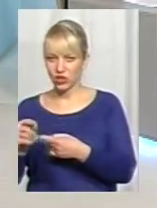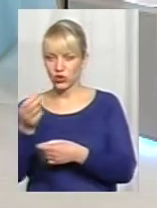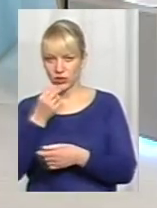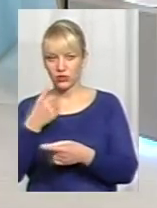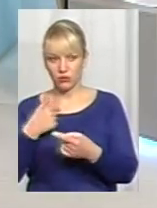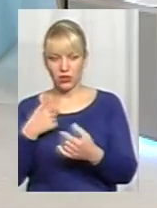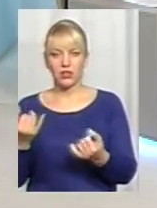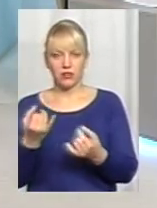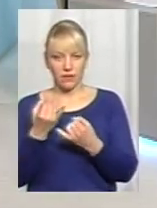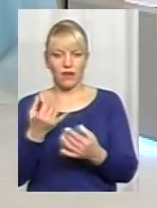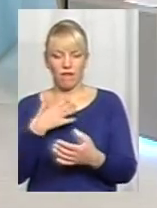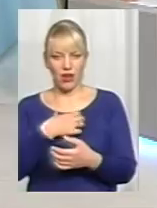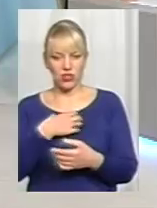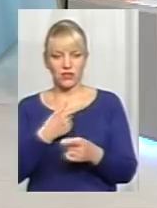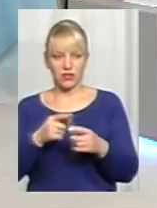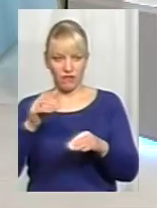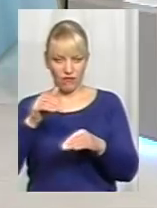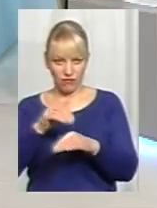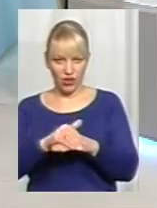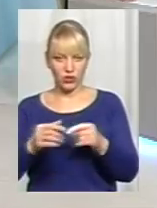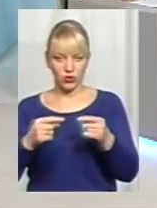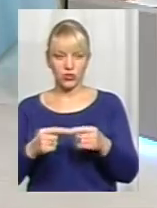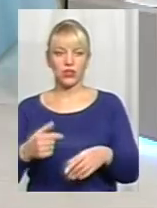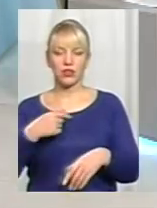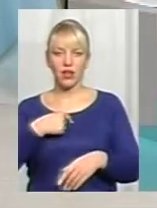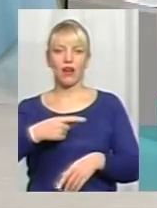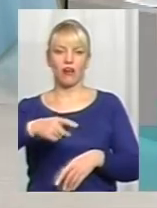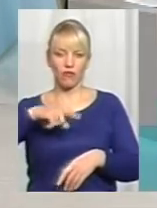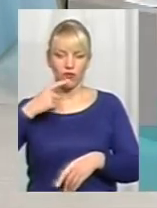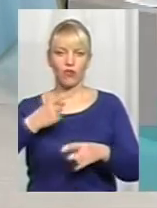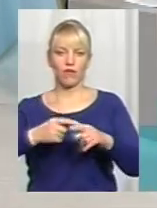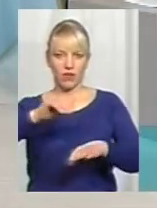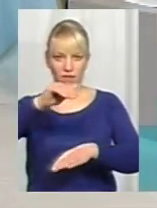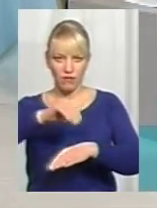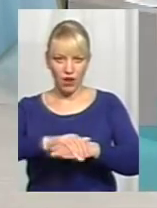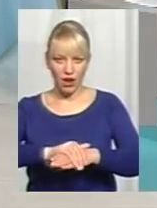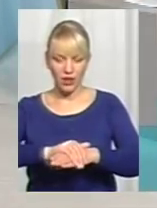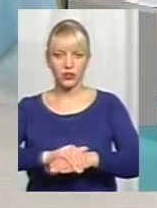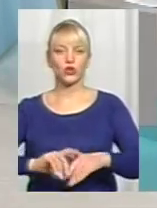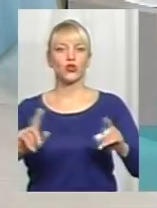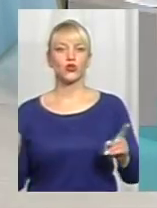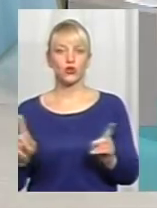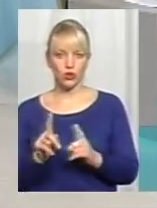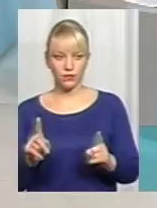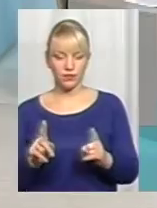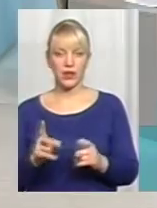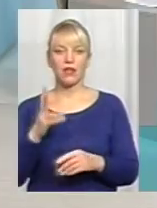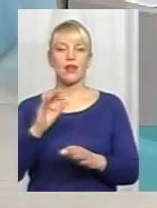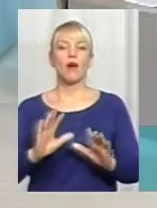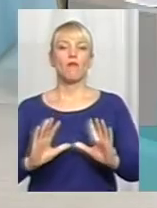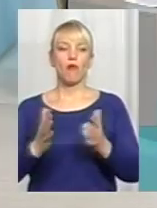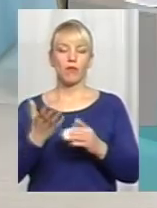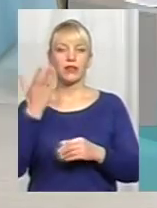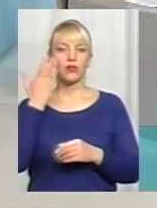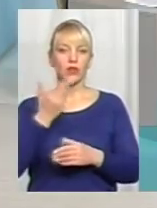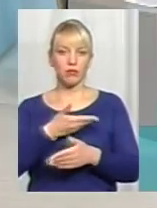знати, чи це факт встановлений, чи це припущення. Я констатую той факт, що на момент, коли